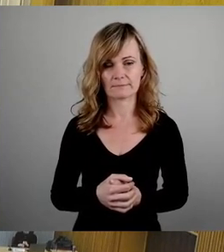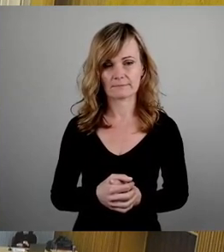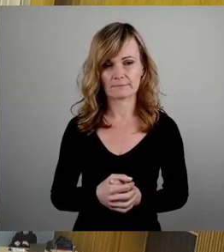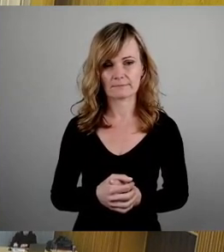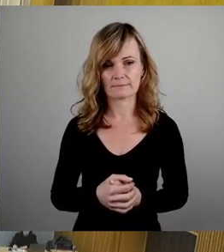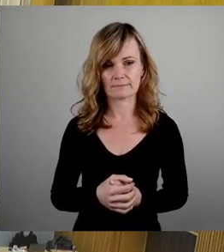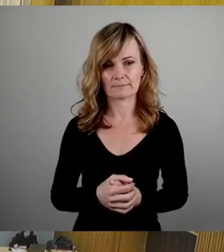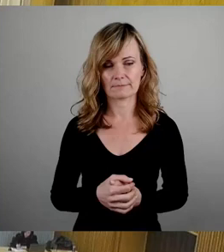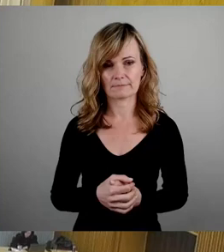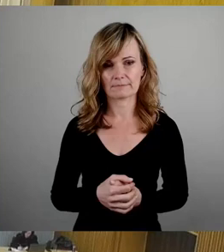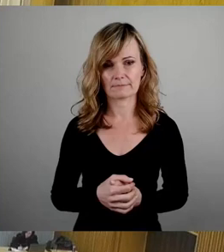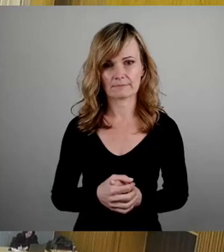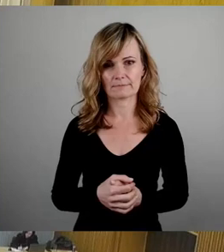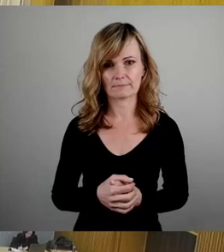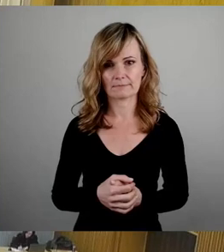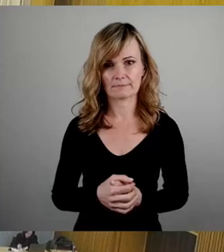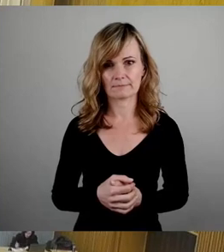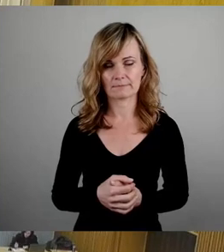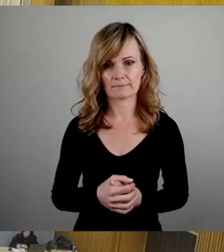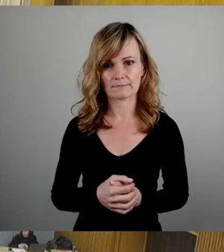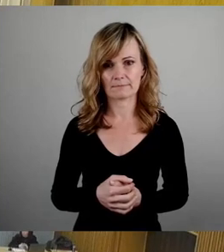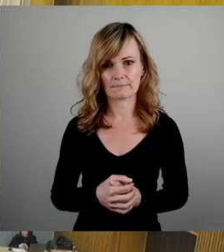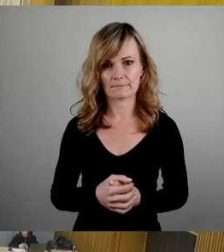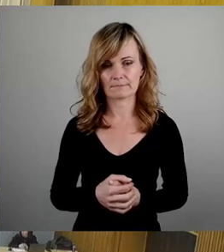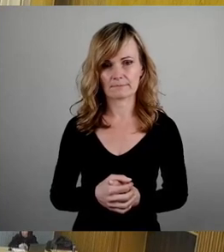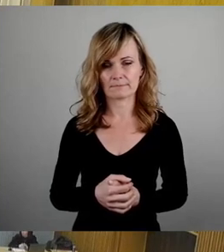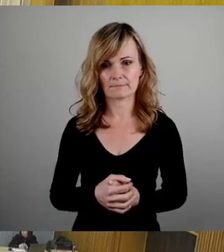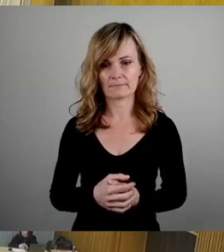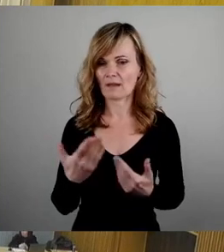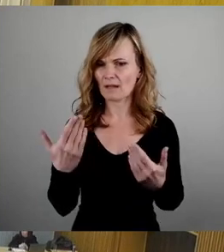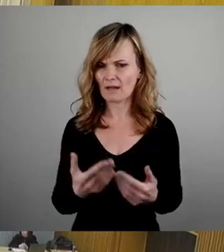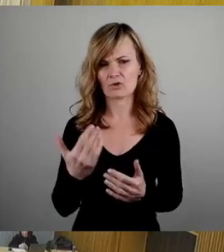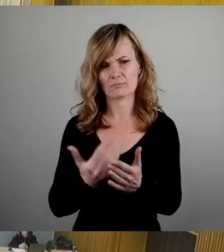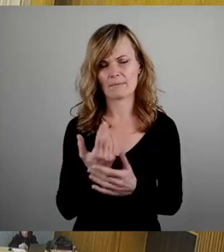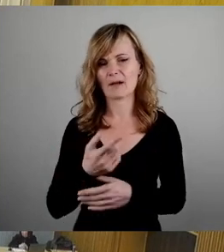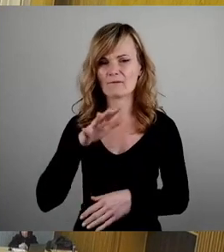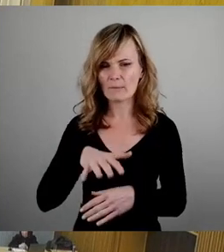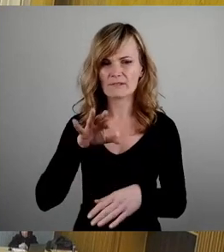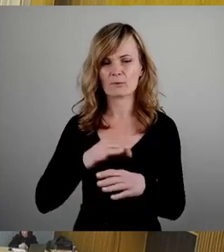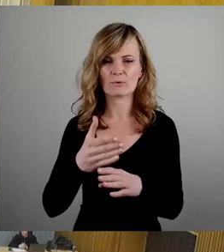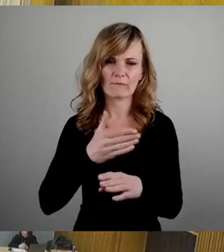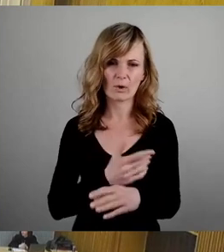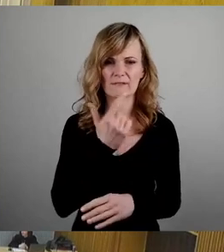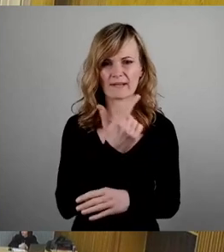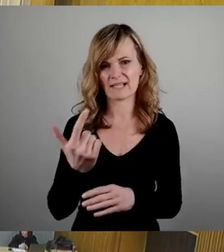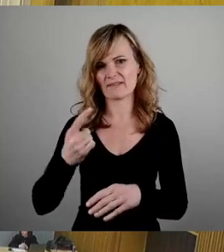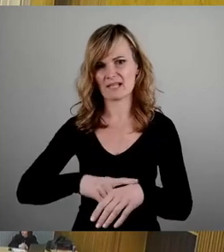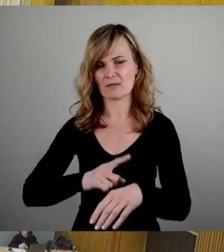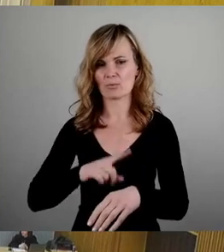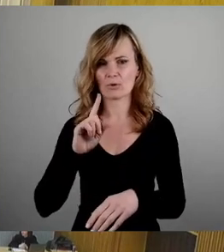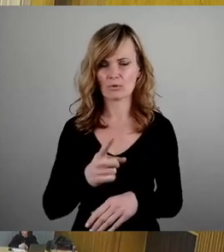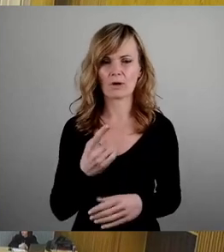also ich erspare uns mal die Zeit, Sie haben es ja wirklich drauf, hier eine Viertelstunde vor 22 Uhr eine